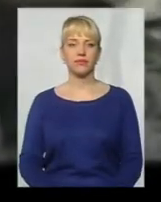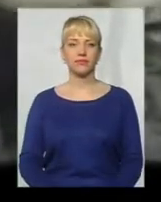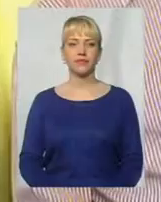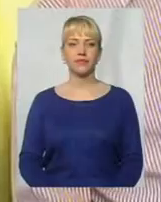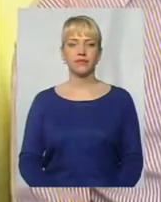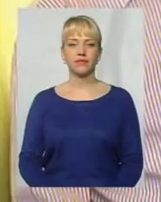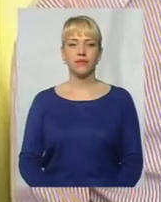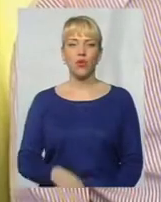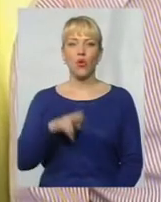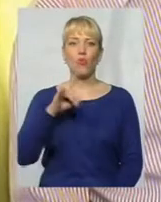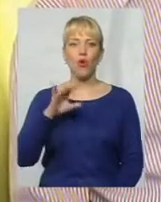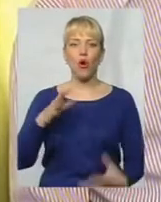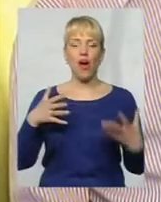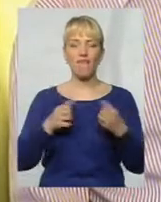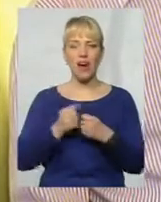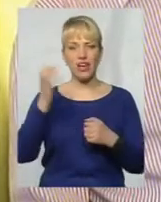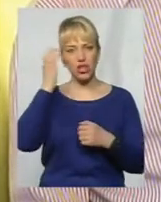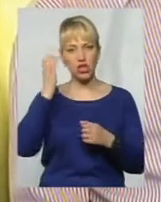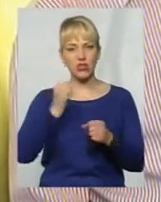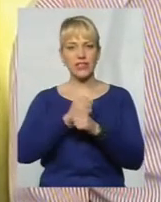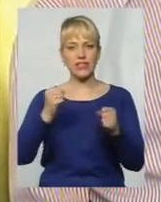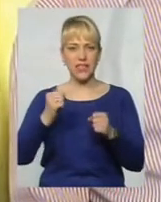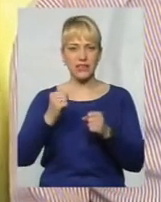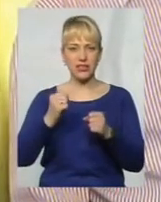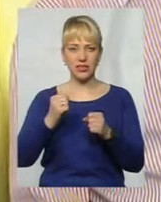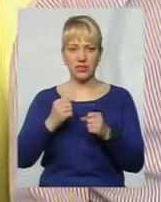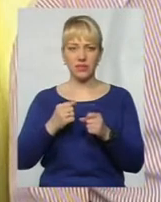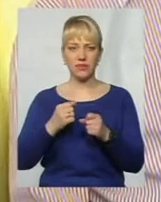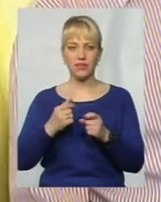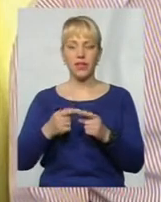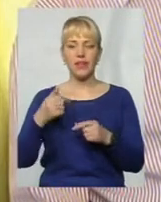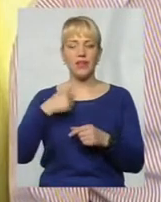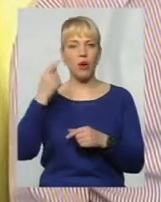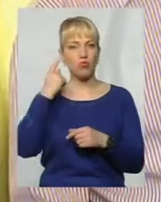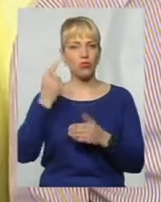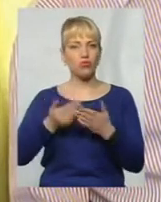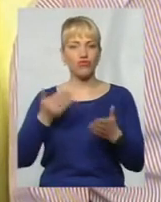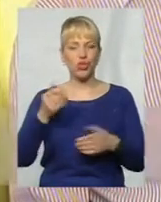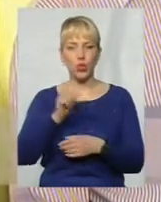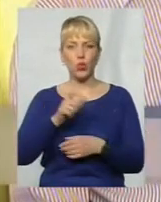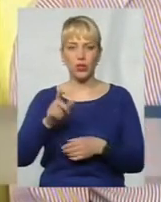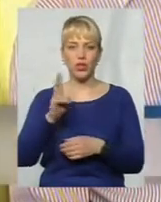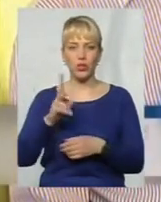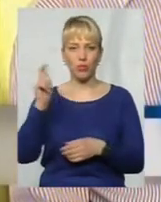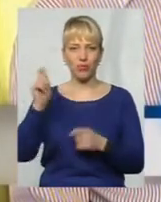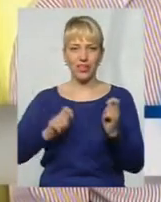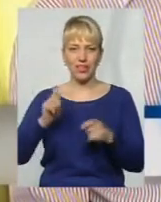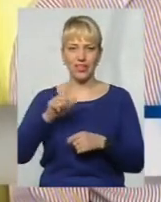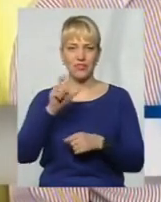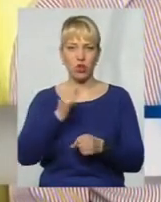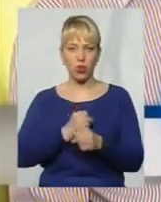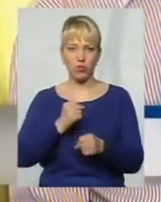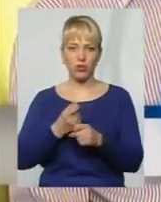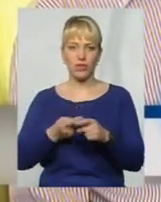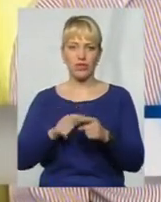про аварії на Чорнобицькій атомній станції. Я почув від людей, які приїхали з роботи.